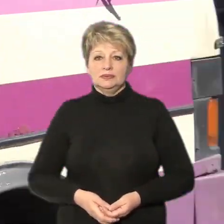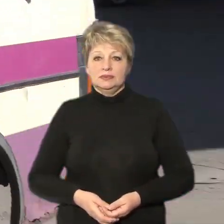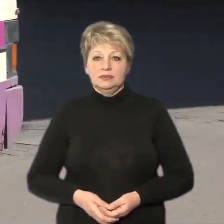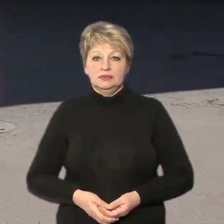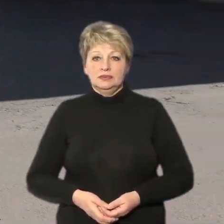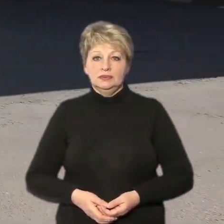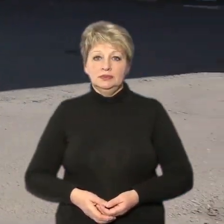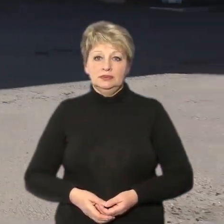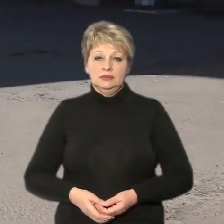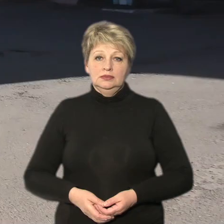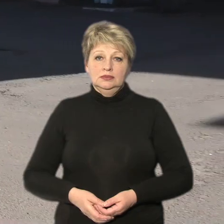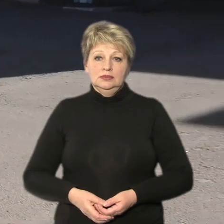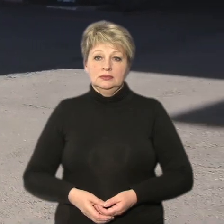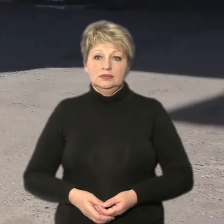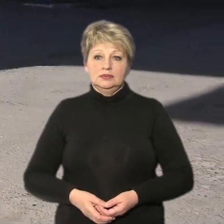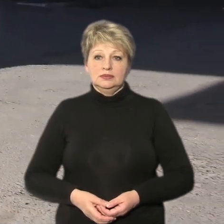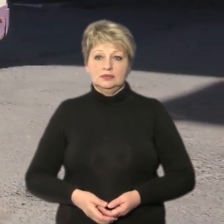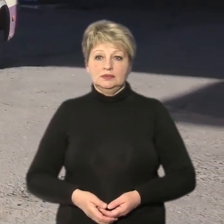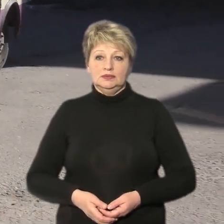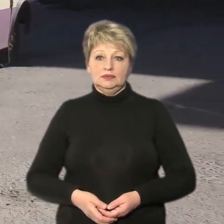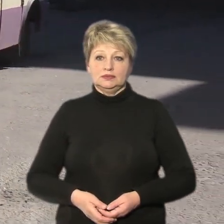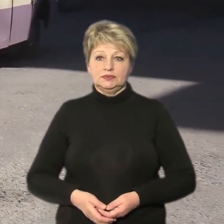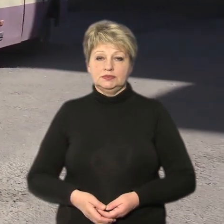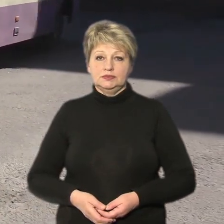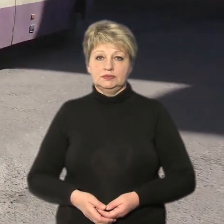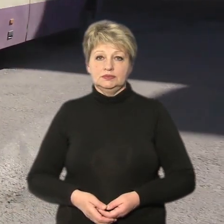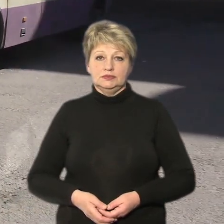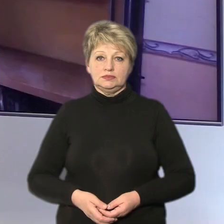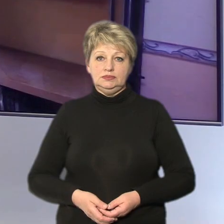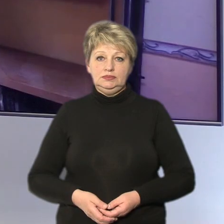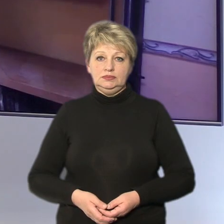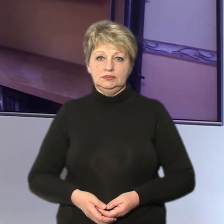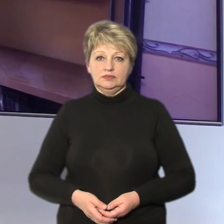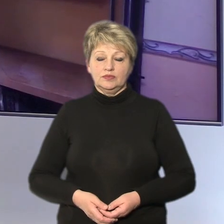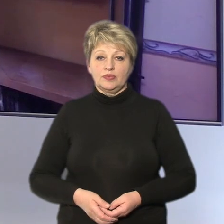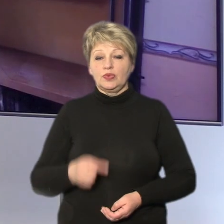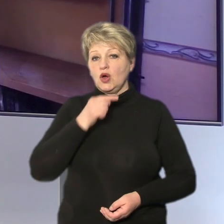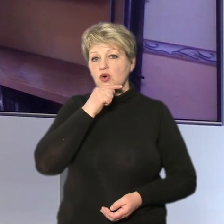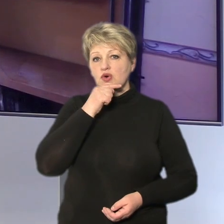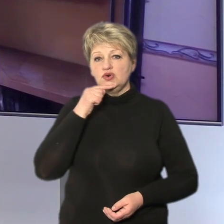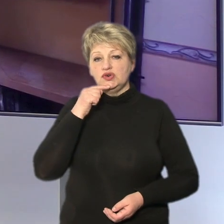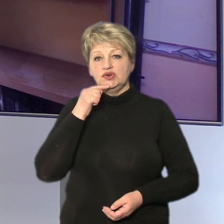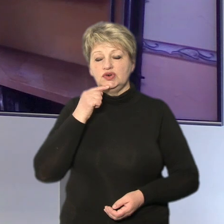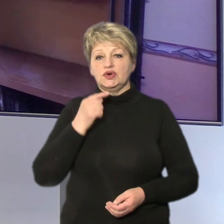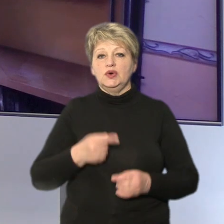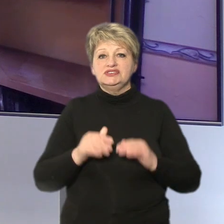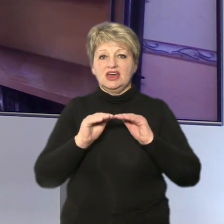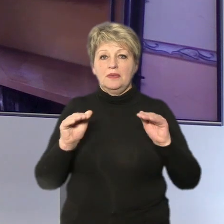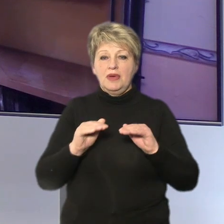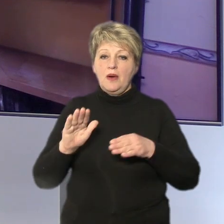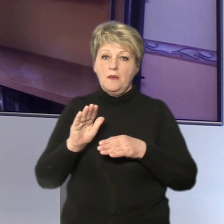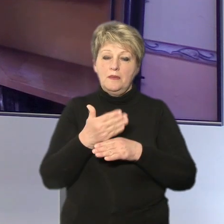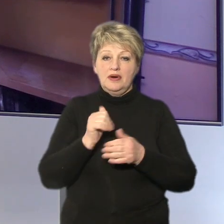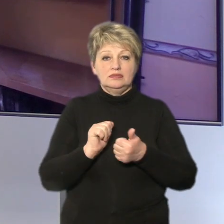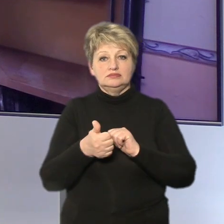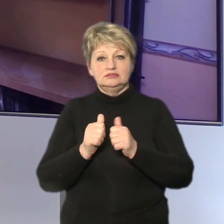Тетяна Недбайло, Григорій Козуб, Суспільне новини, Черкаси. Російський з полиць прибрали, натомість